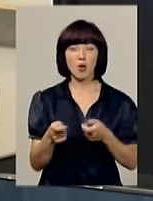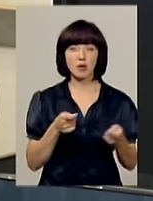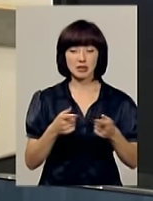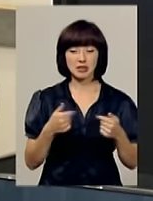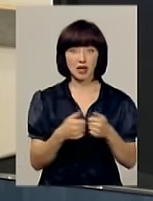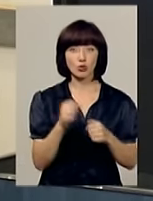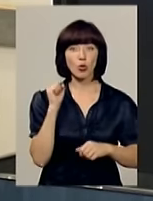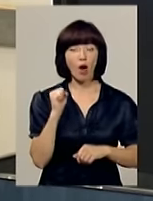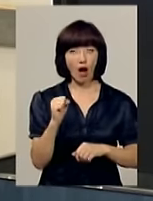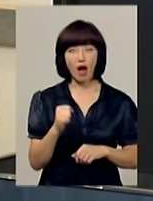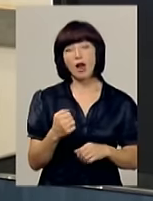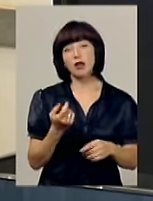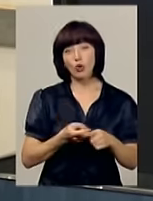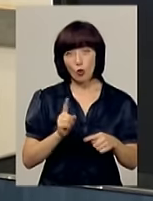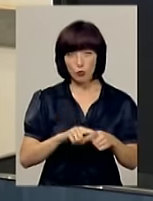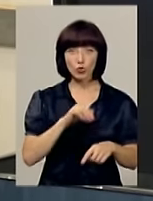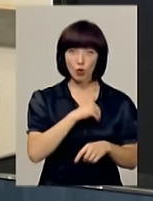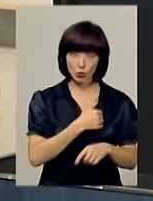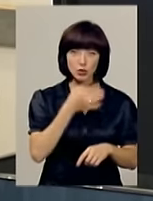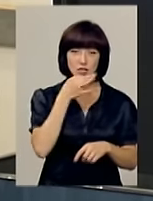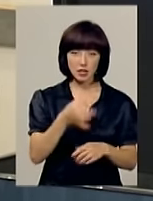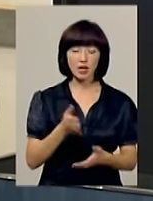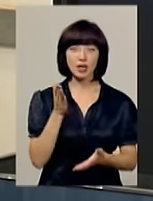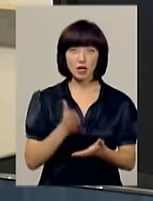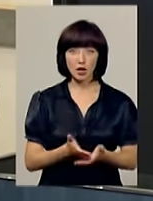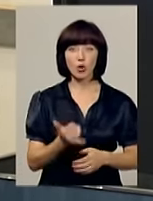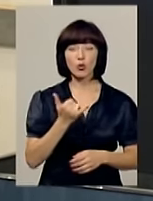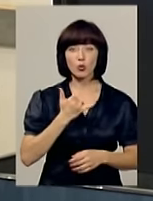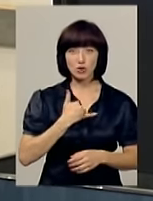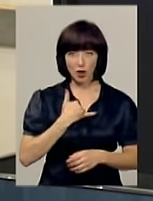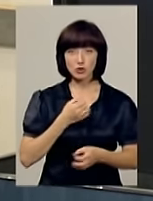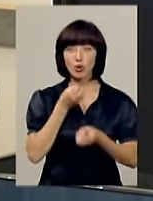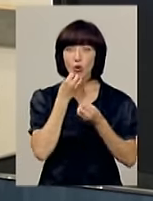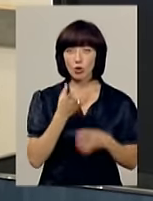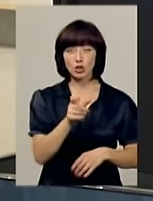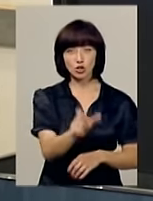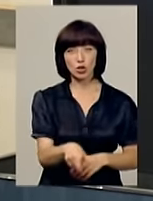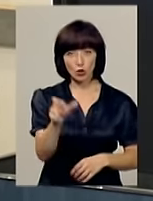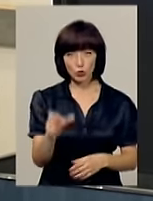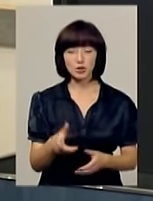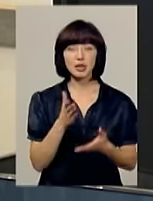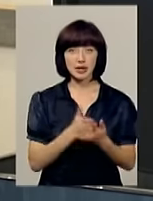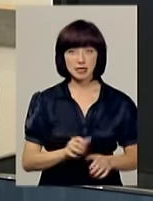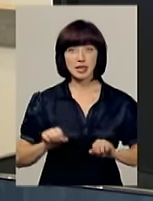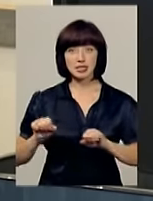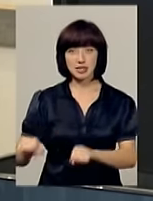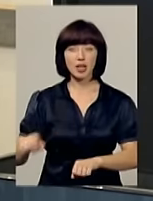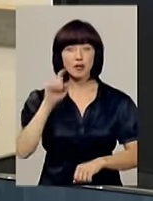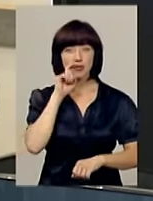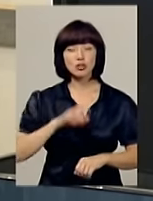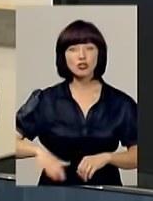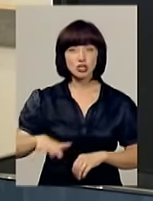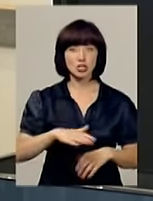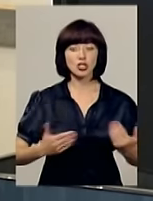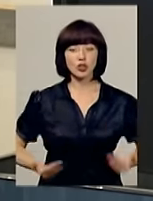Тому я хочу сказати, що є в нас потенціал, є в нас люди, є в нас захисники вітчизни, які сьогодні